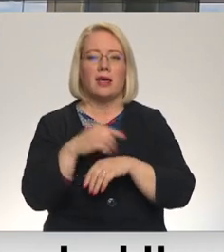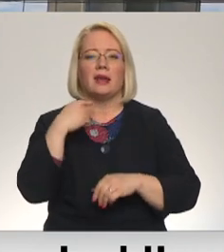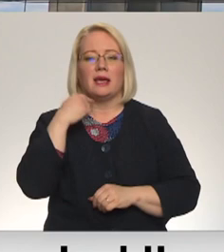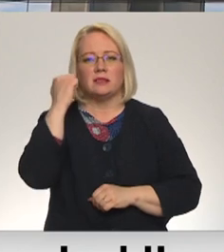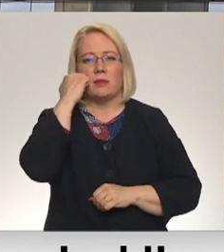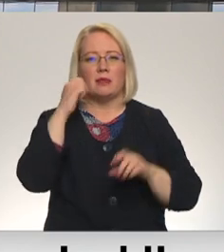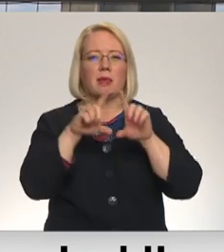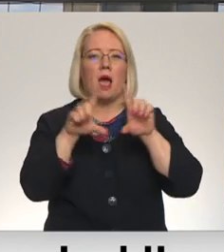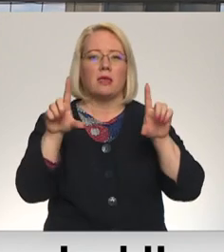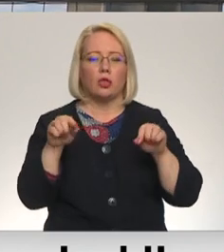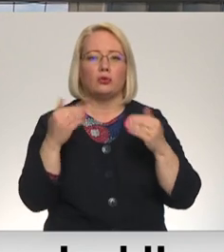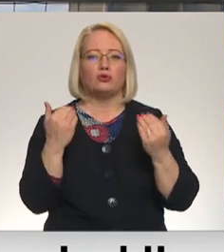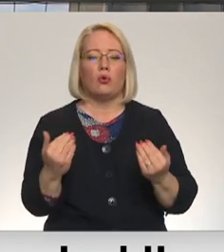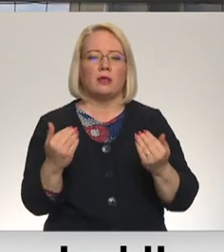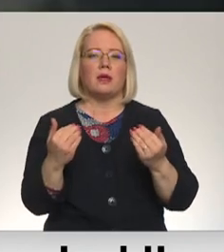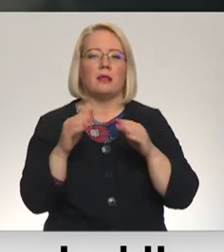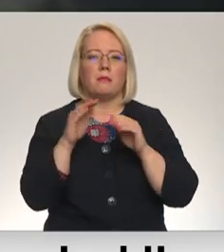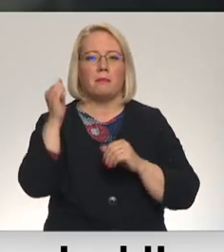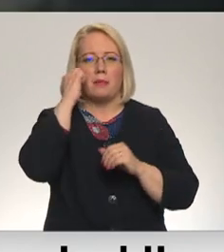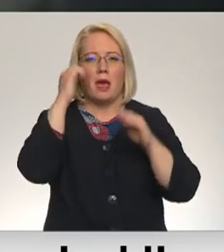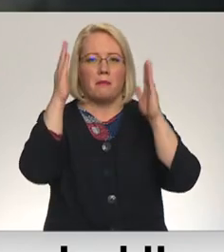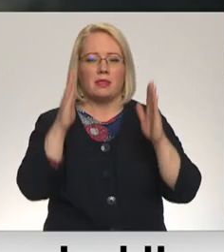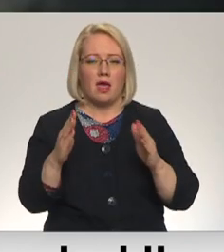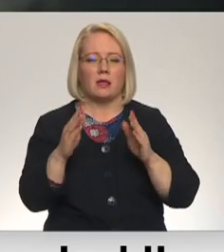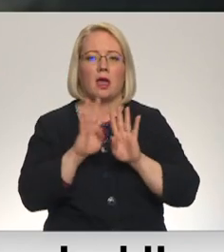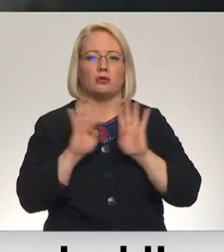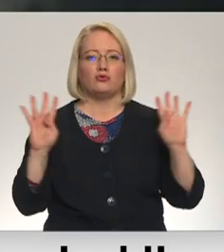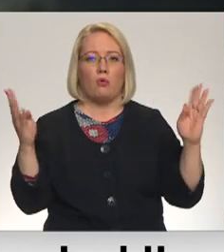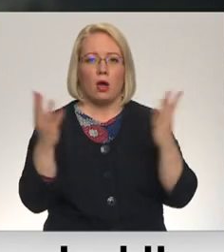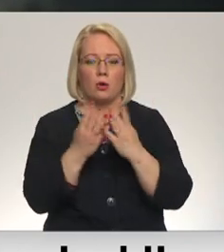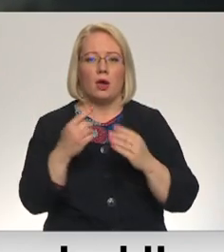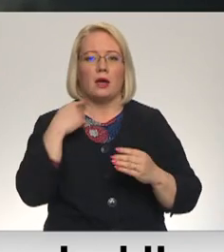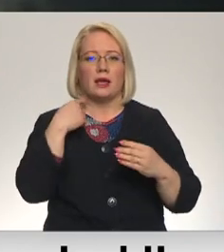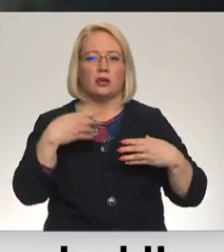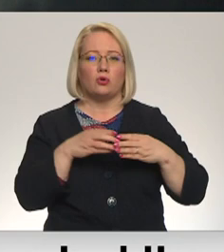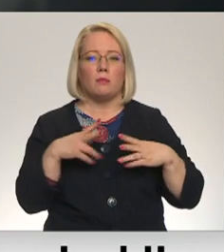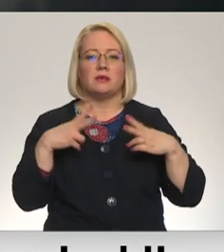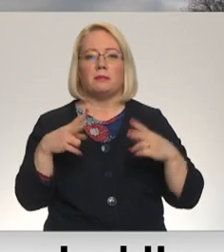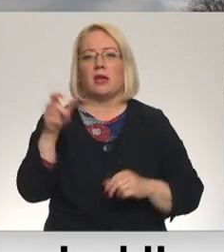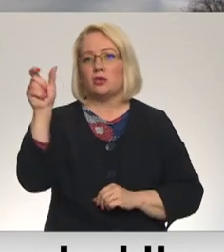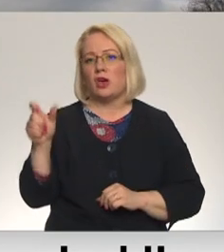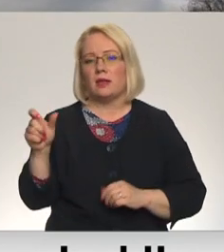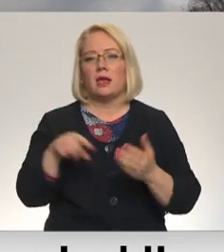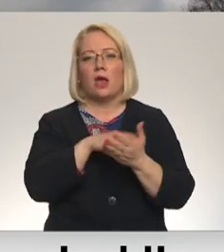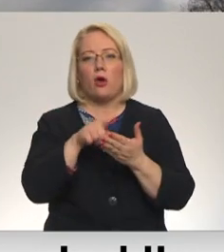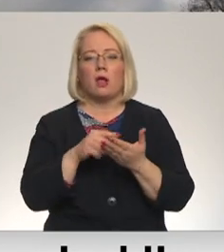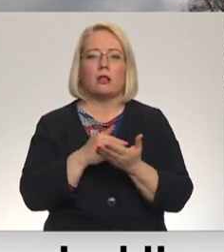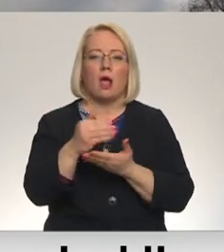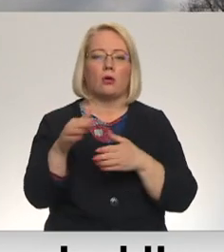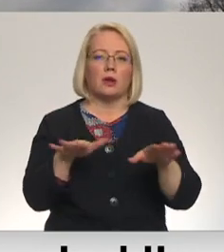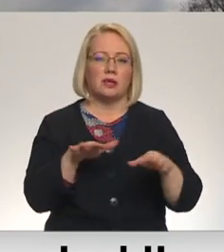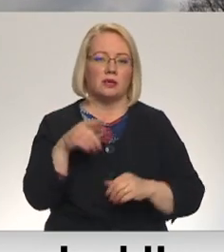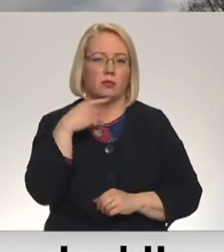piemenekļu aģentūra šorīt monumentu norobežojusi ar žogu. Rīgas domas piekšsēdētais Mārtiņš Staķis jautāts par tālāko rīcību.